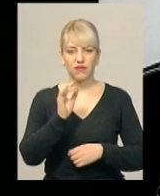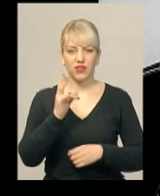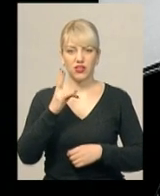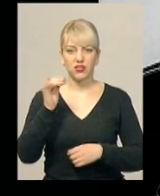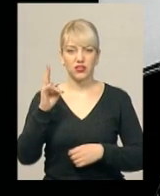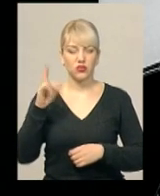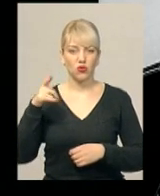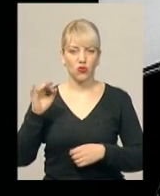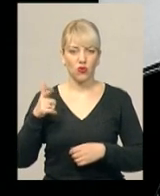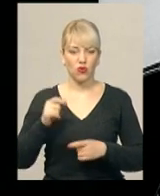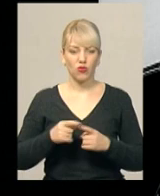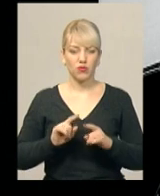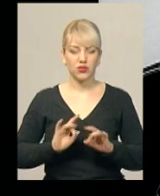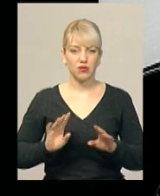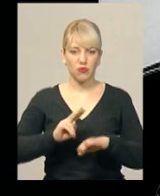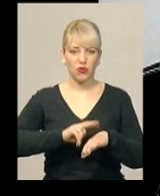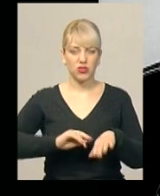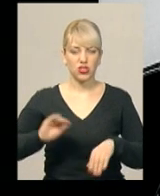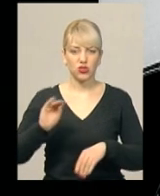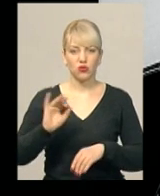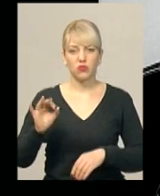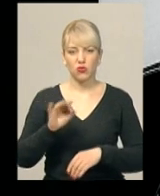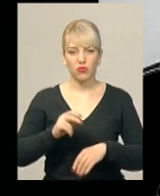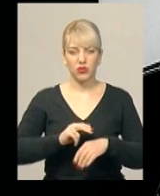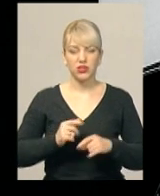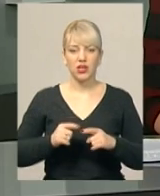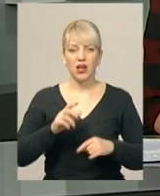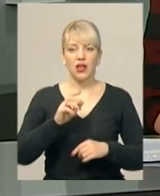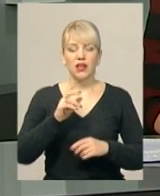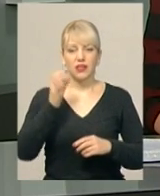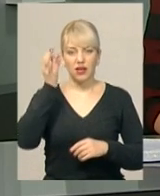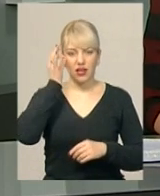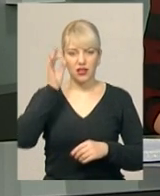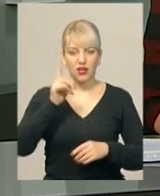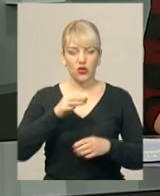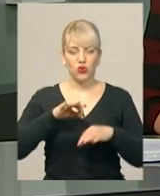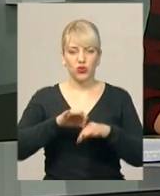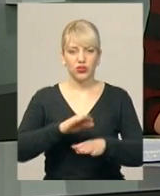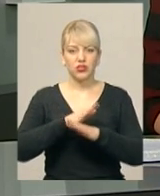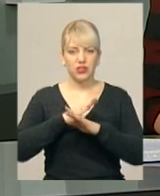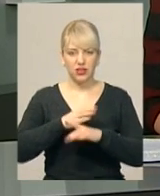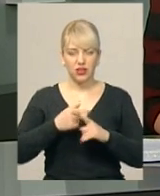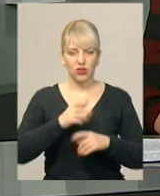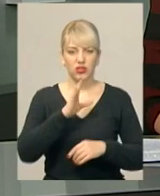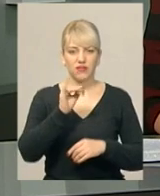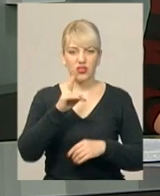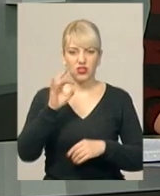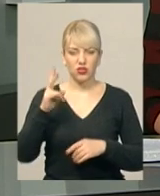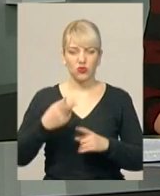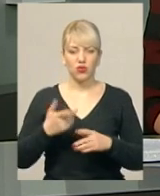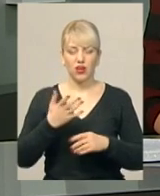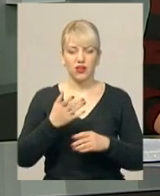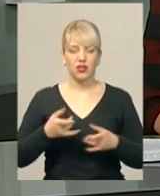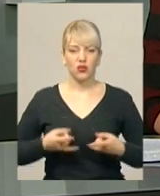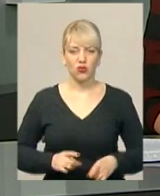повідомила речниця управління поліції в Житомирській області Алла Вашченко. Нагадаю, тіло 22-річного Максима Свінціцького, який родом з